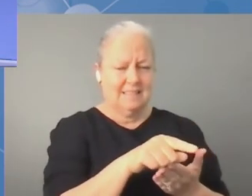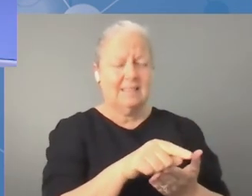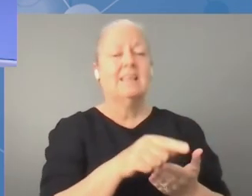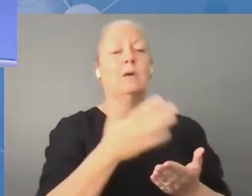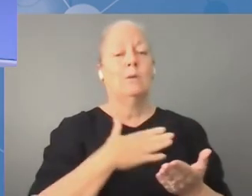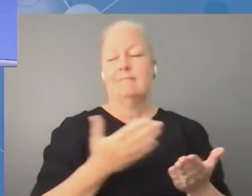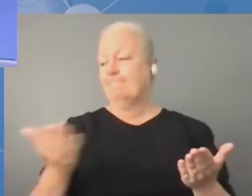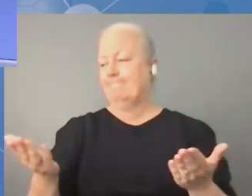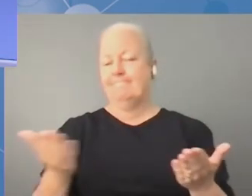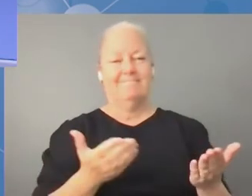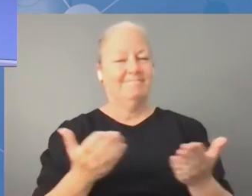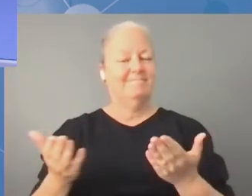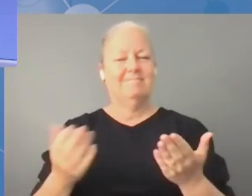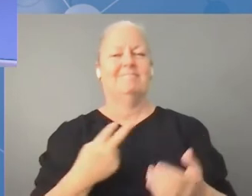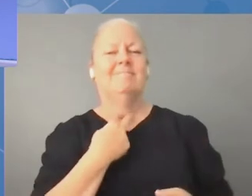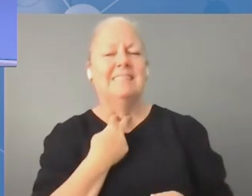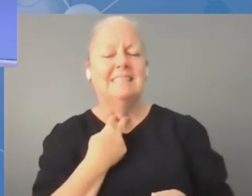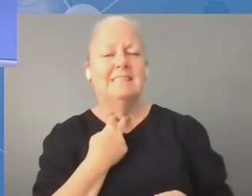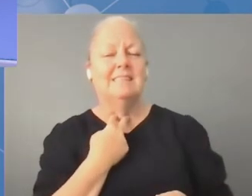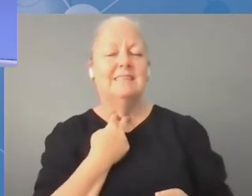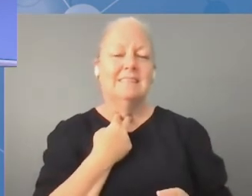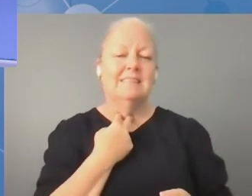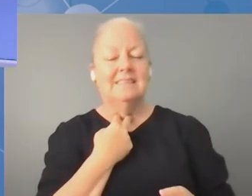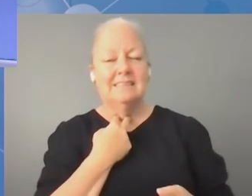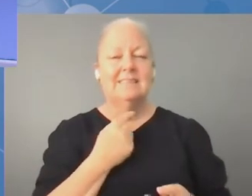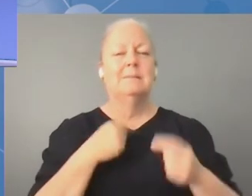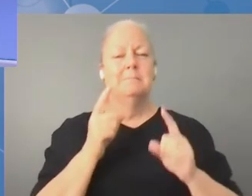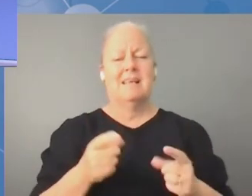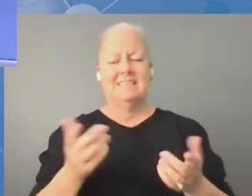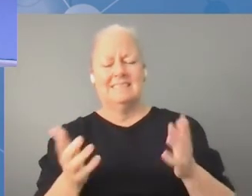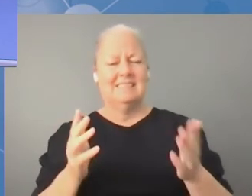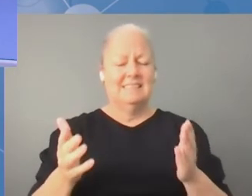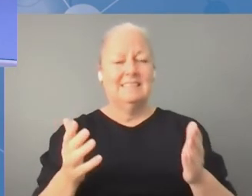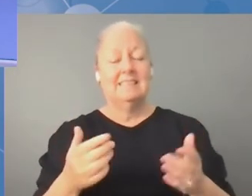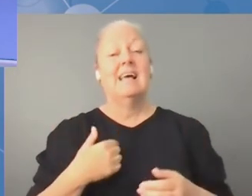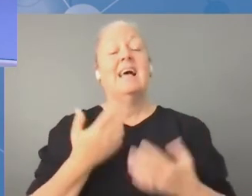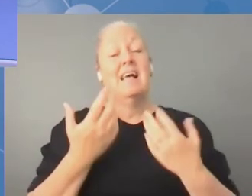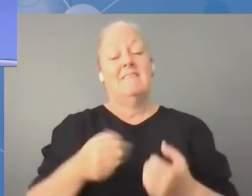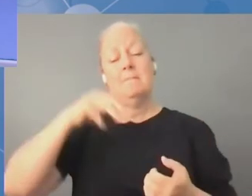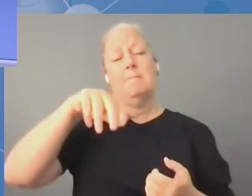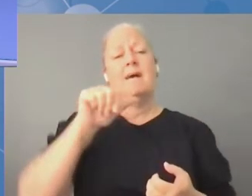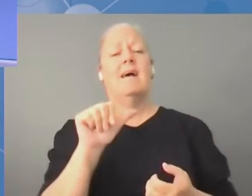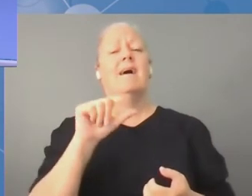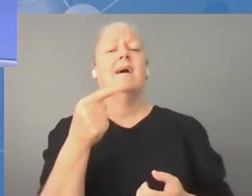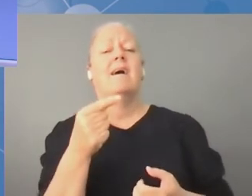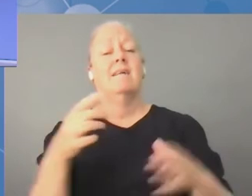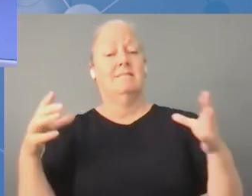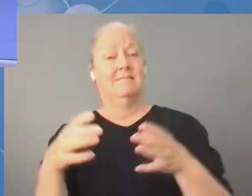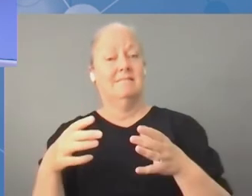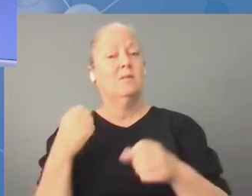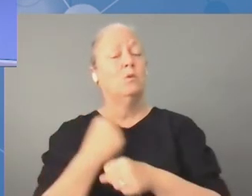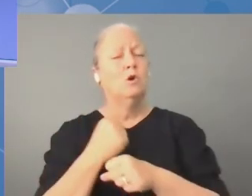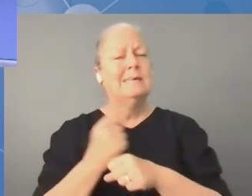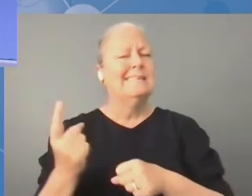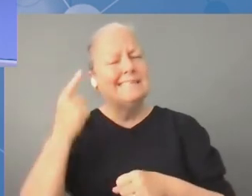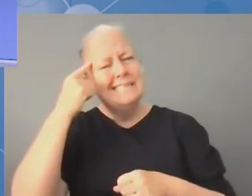wykorzystamy na zapewnienie jednego rodzaju usługi, być może zabraknie nam tych środków